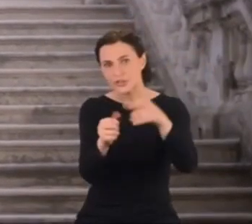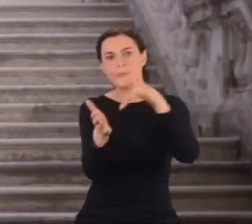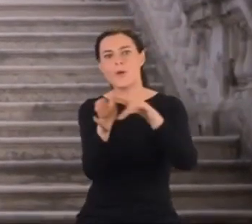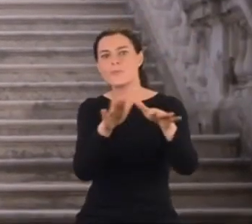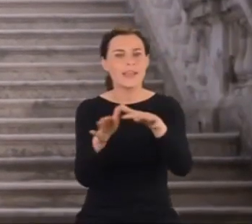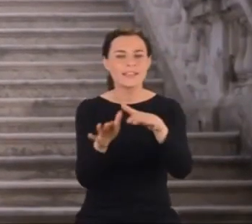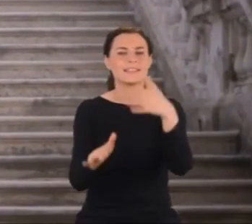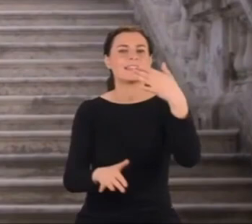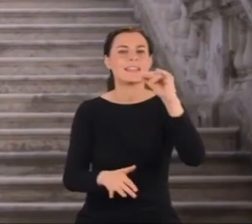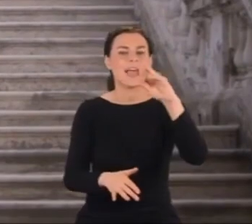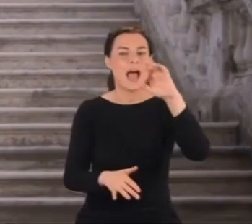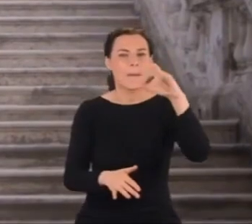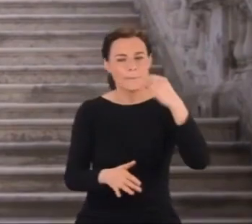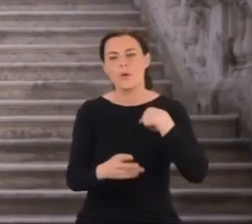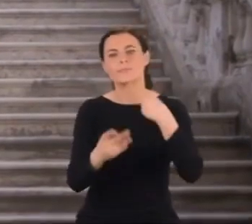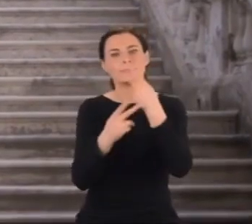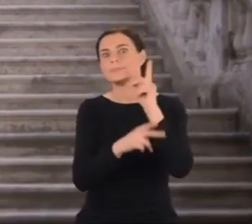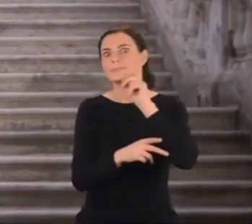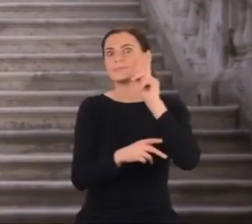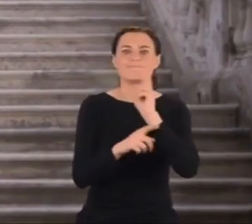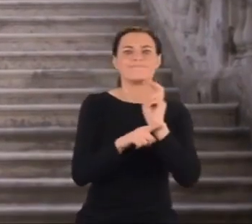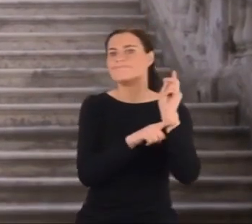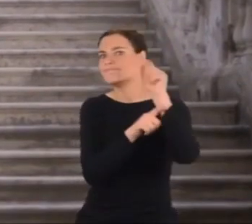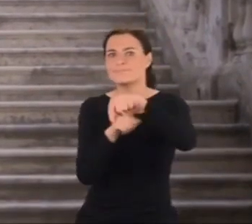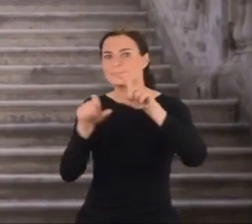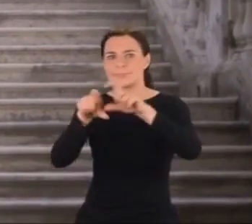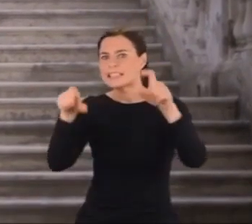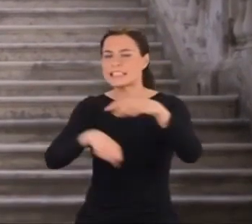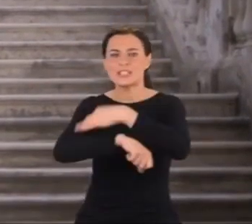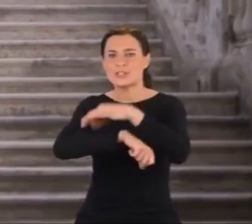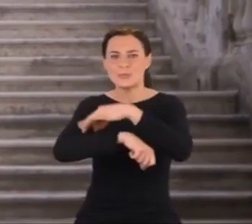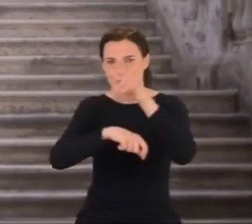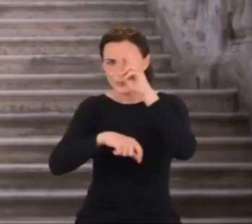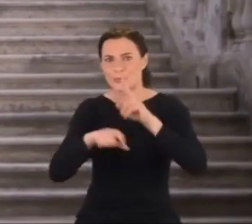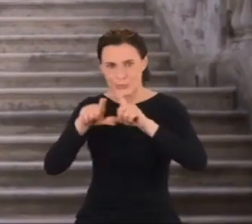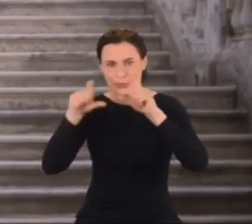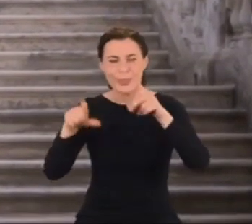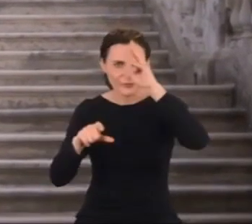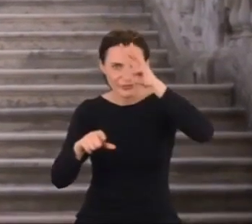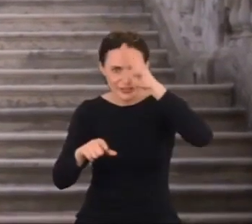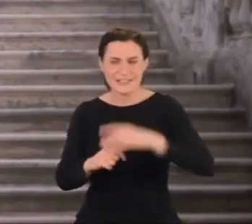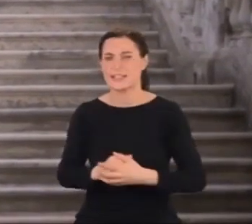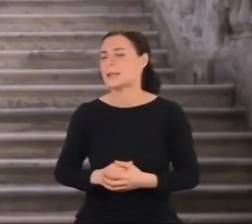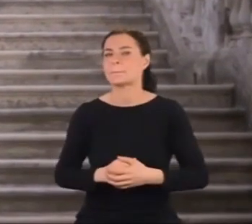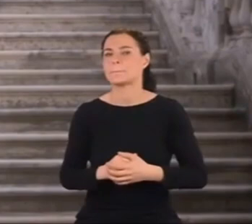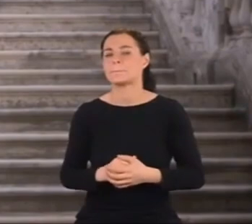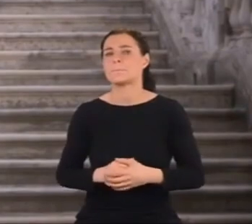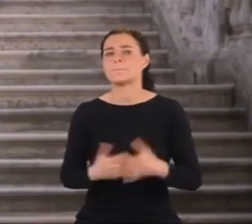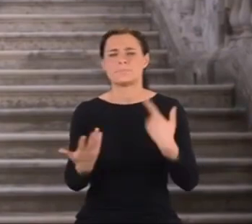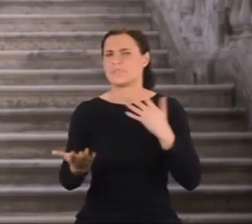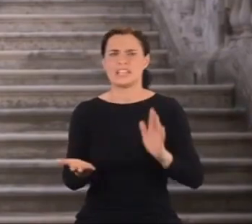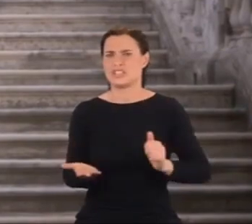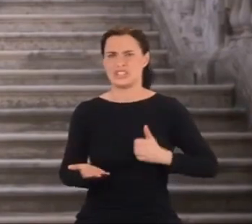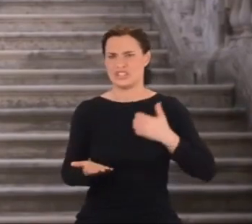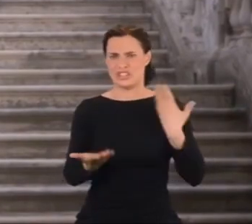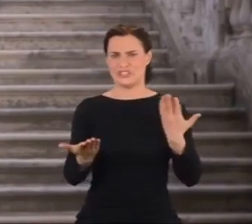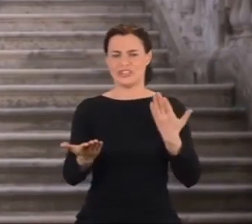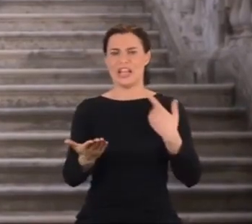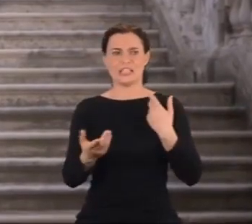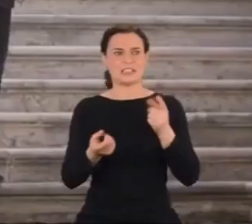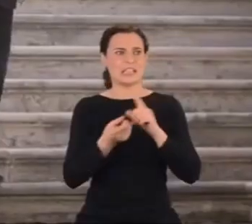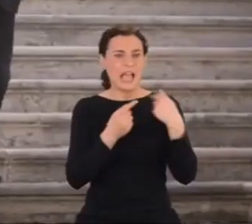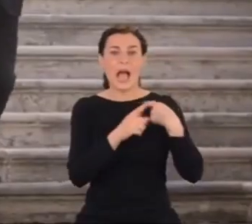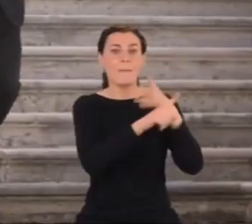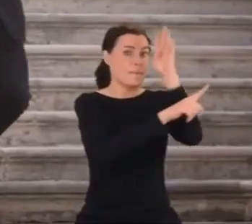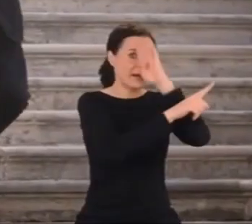więc Occhialini udał się do Instytutu Fizyki. Powiedział nawet, dziwne, że spotykamy się, gdy